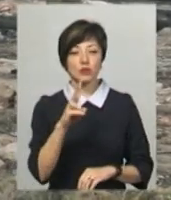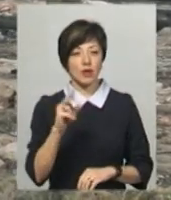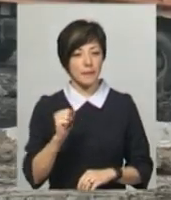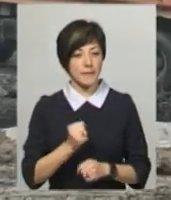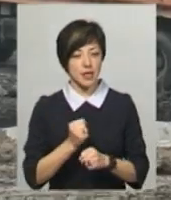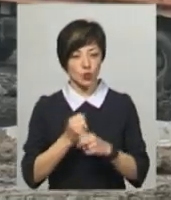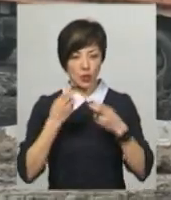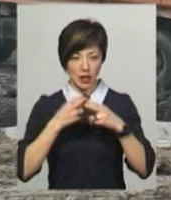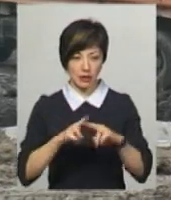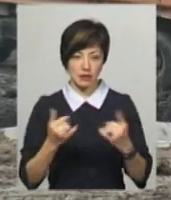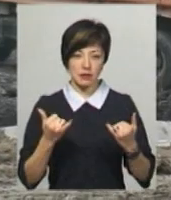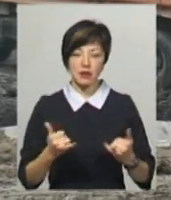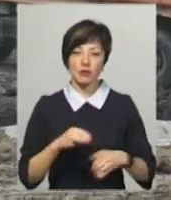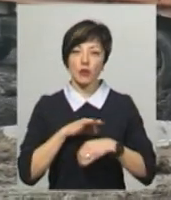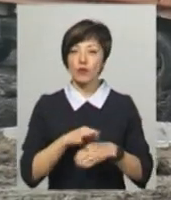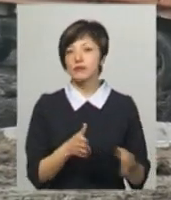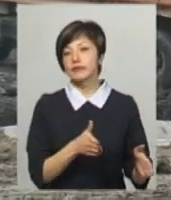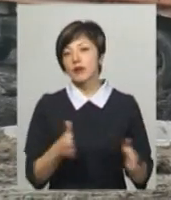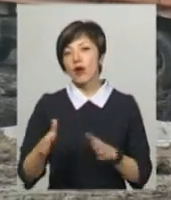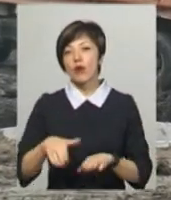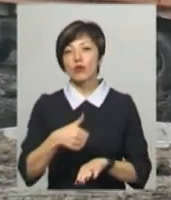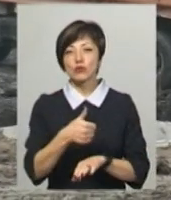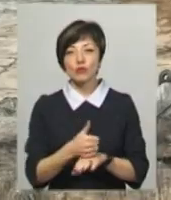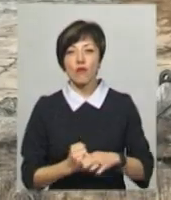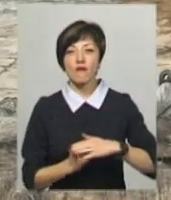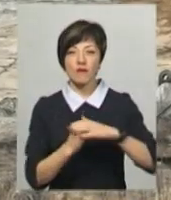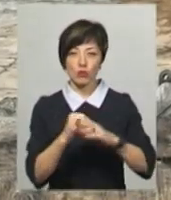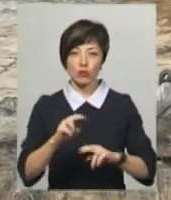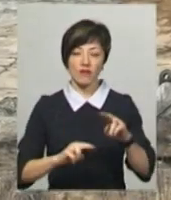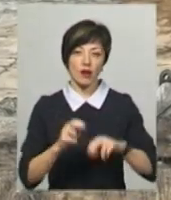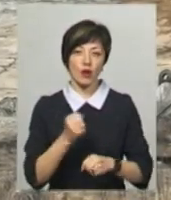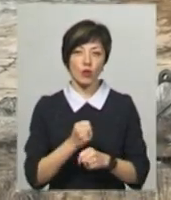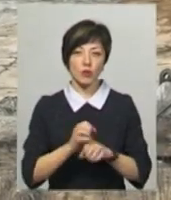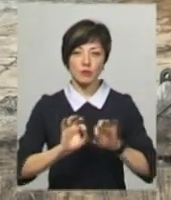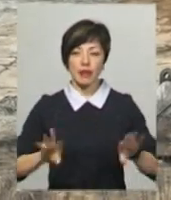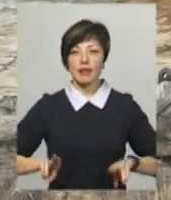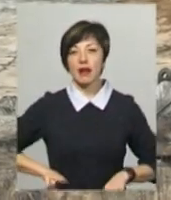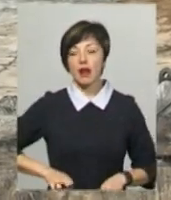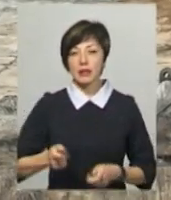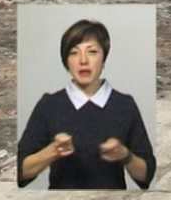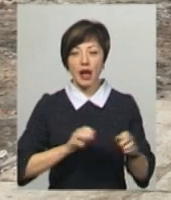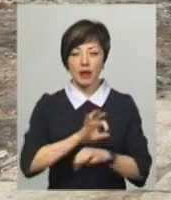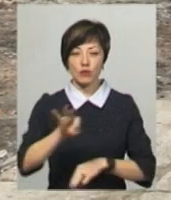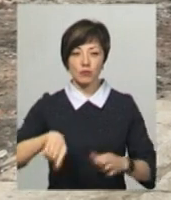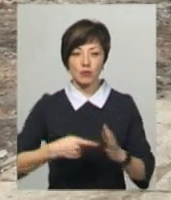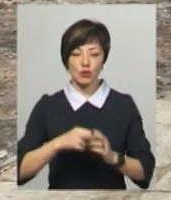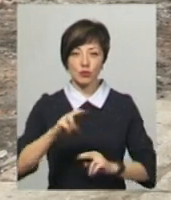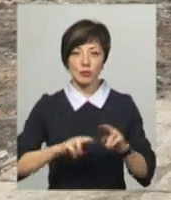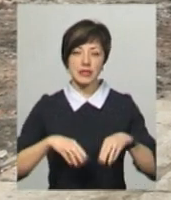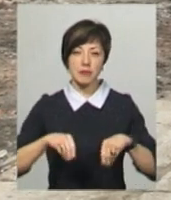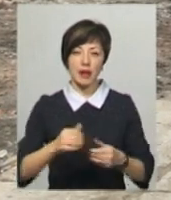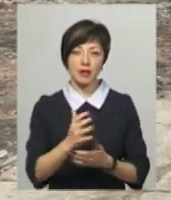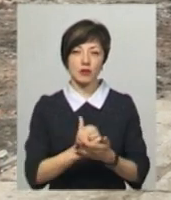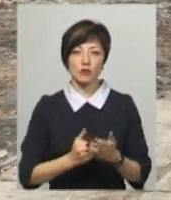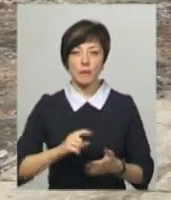техніка. Зараз проводять роботу з підготовки основи для будівельних робіт, розповідає директор департаменту архітектури, містобудування та земельних